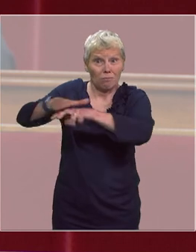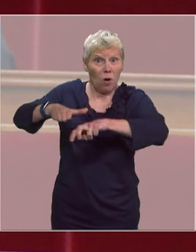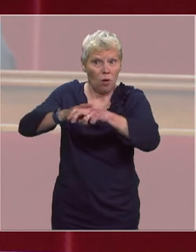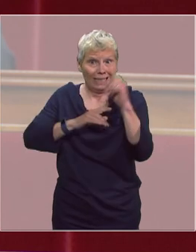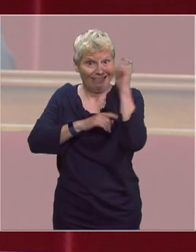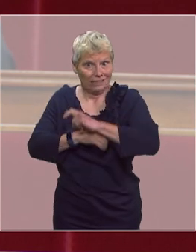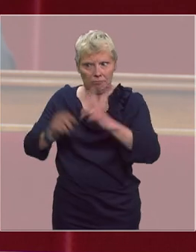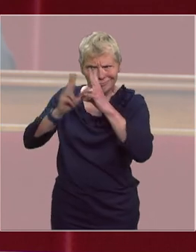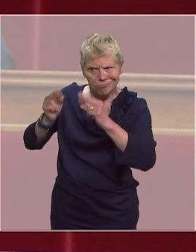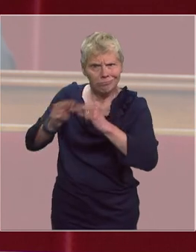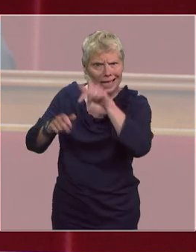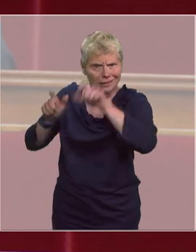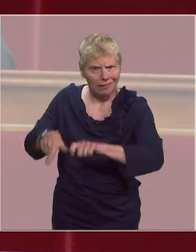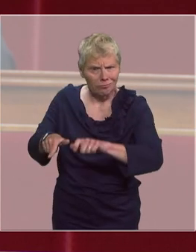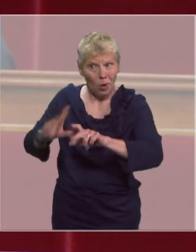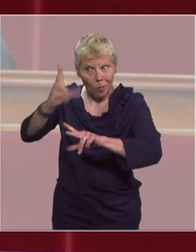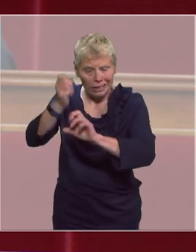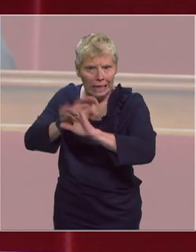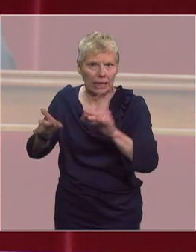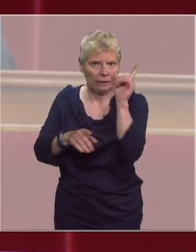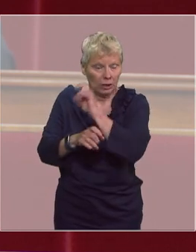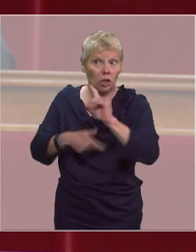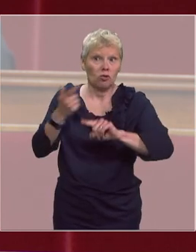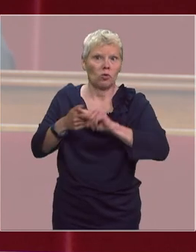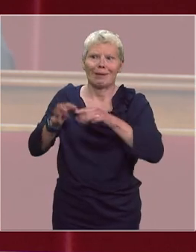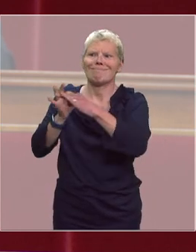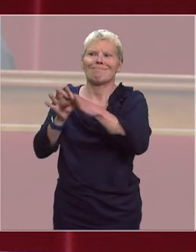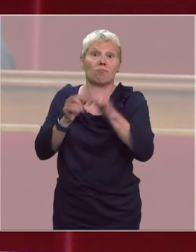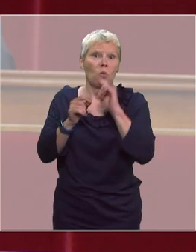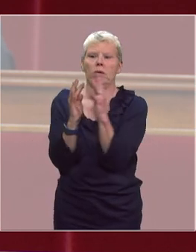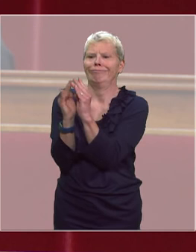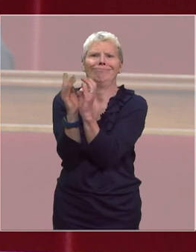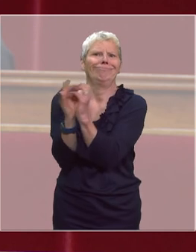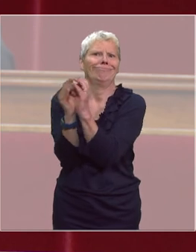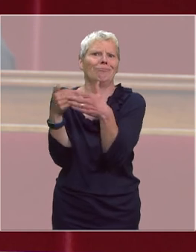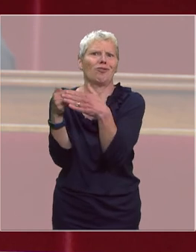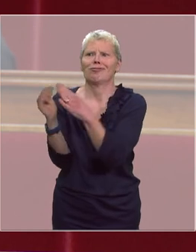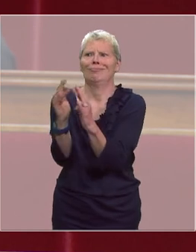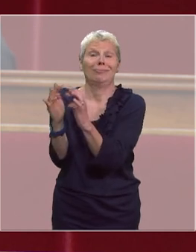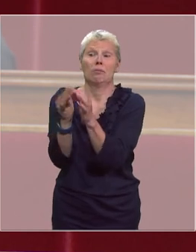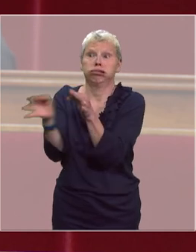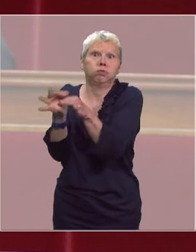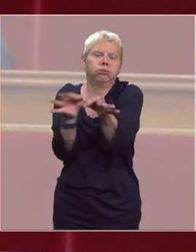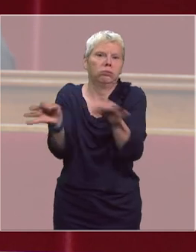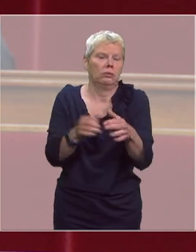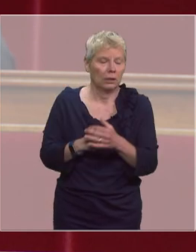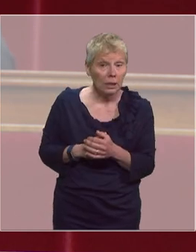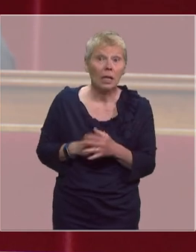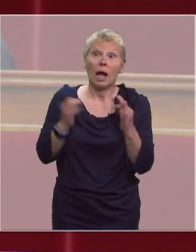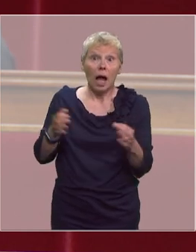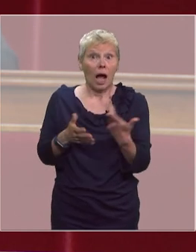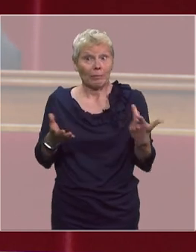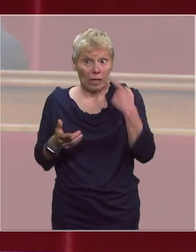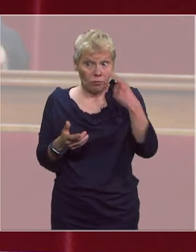expliquer aux résidents. D'autre part, la propagation est facilitée par la promiscuité. Il a fallu attendre jeudi dernier pour connaître la réelle ampleur de l